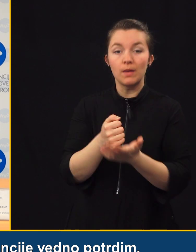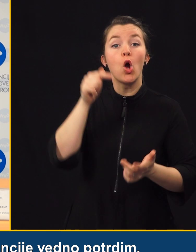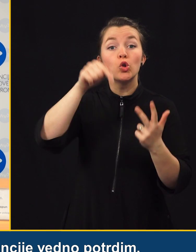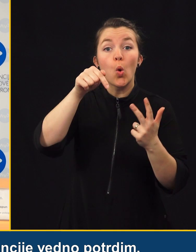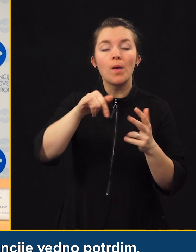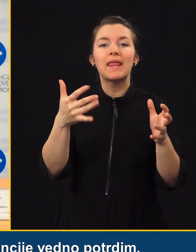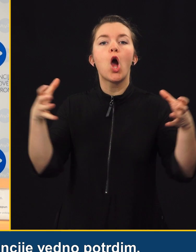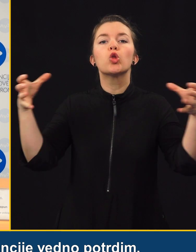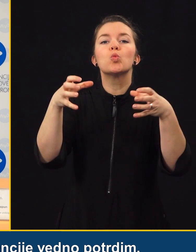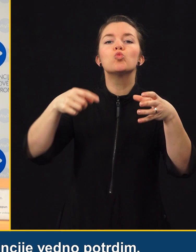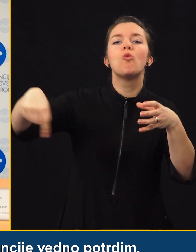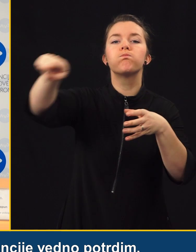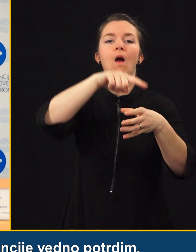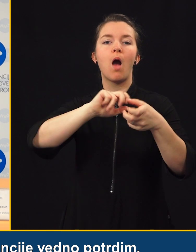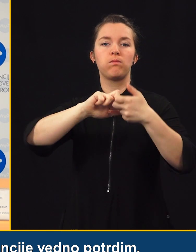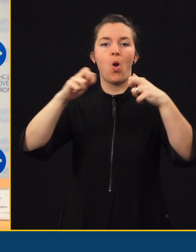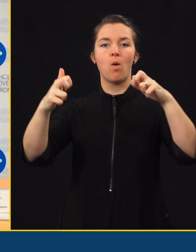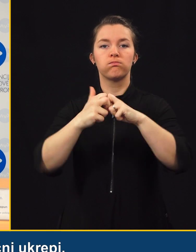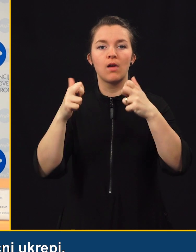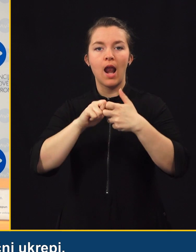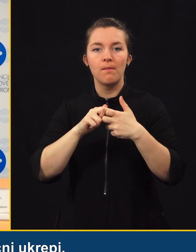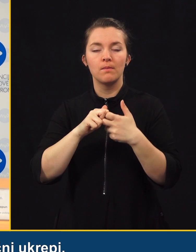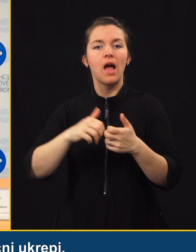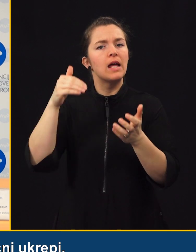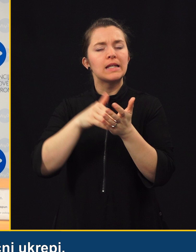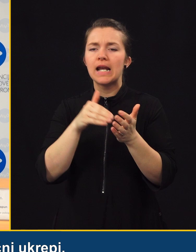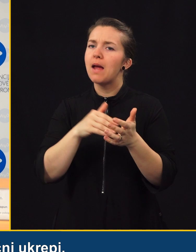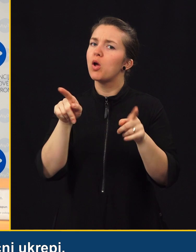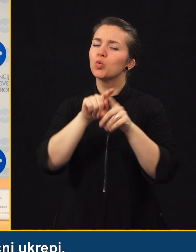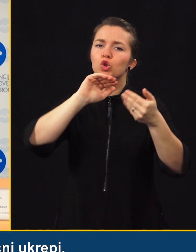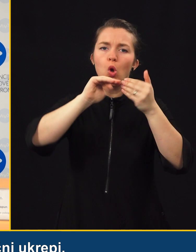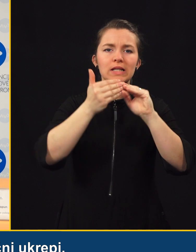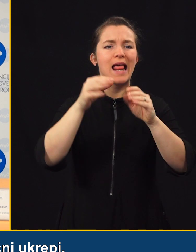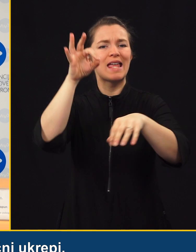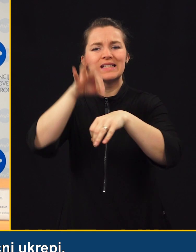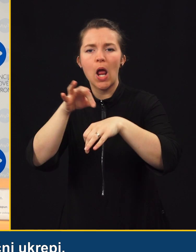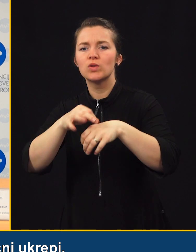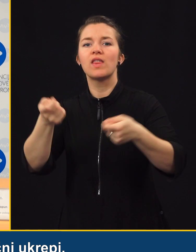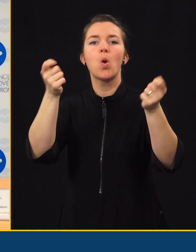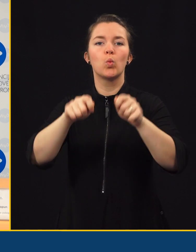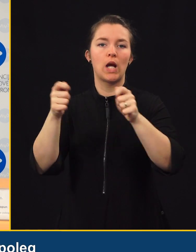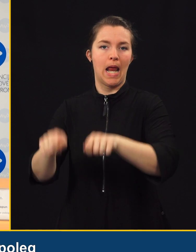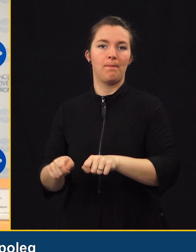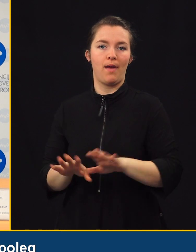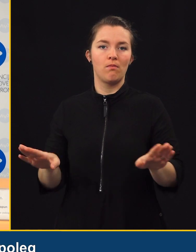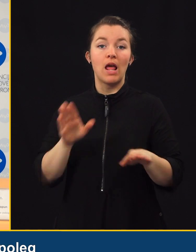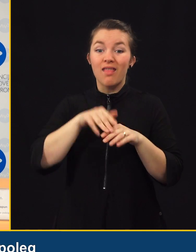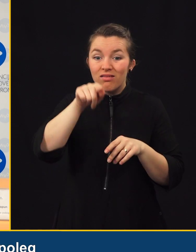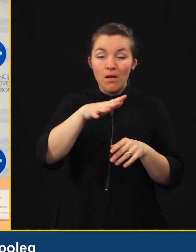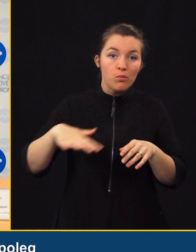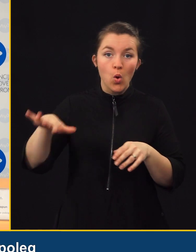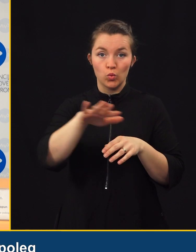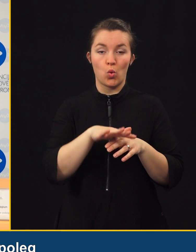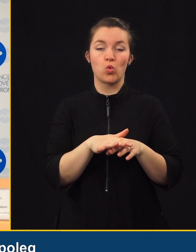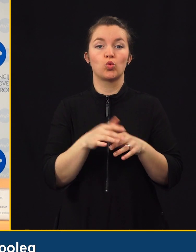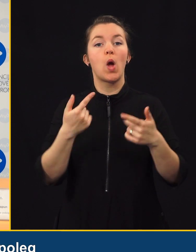nek družbeni problem v Sloveniji in da bo treba različne ukrepe, tudi socialne, tudi zdravstvene. In na tem področju, na